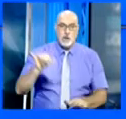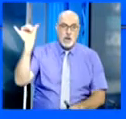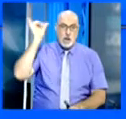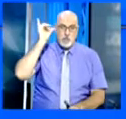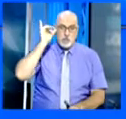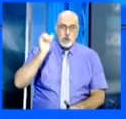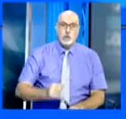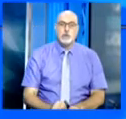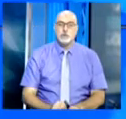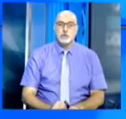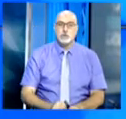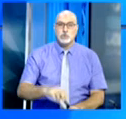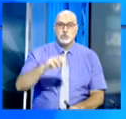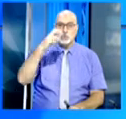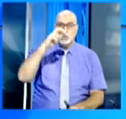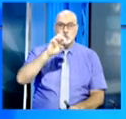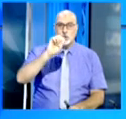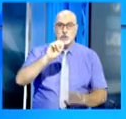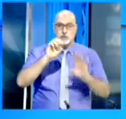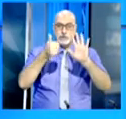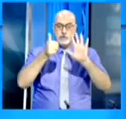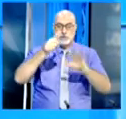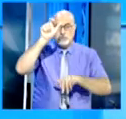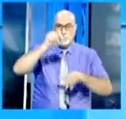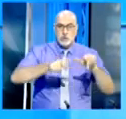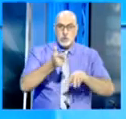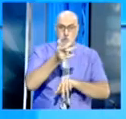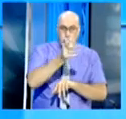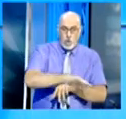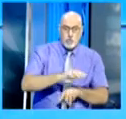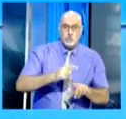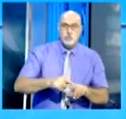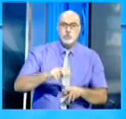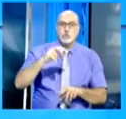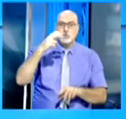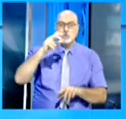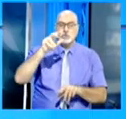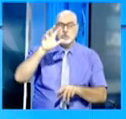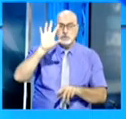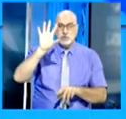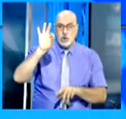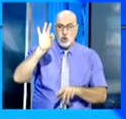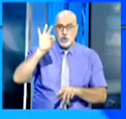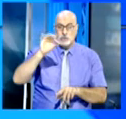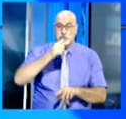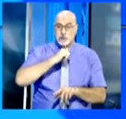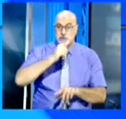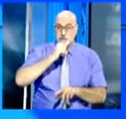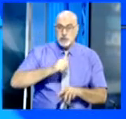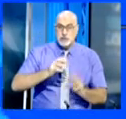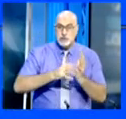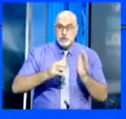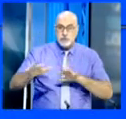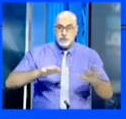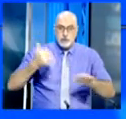296 شخصا وأصيب 153 أخرون إثرى زلزال عنيف ضرب ليلة